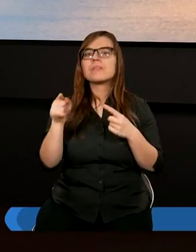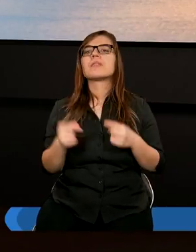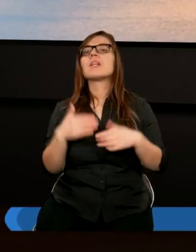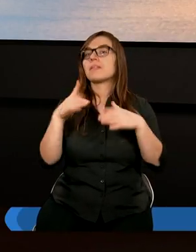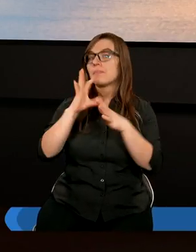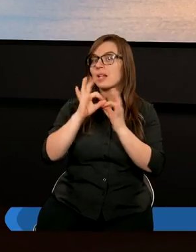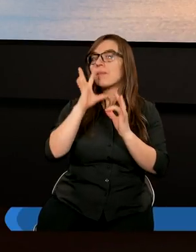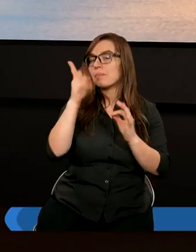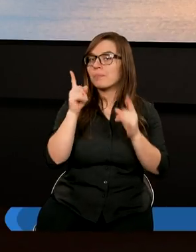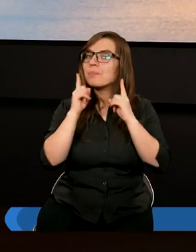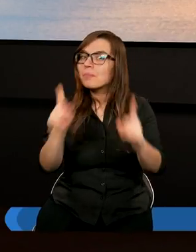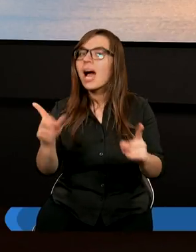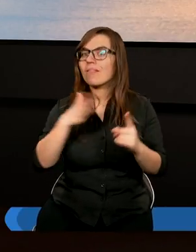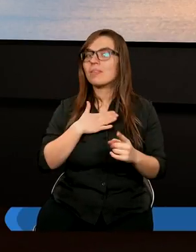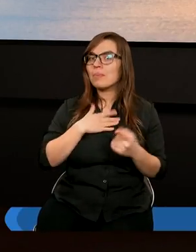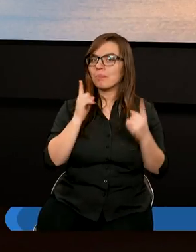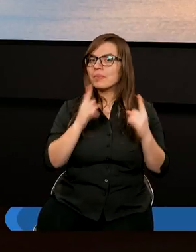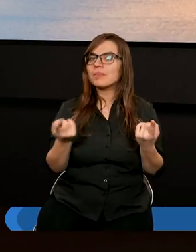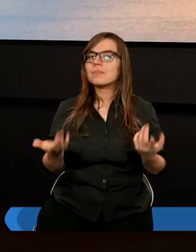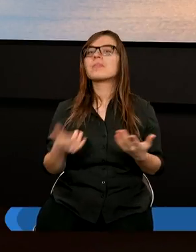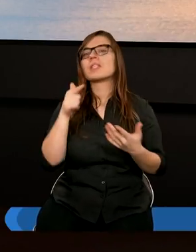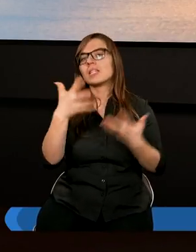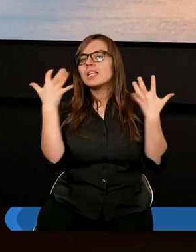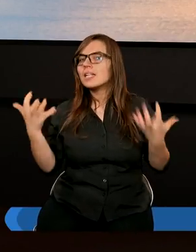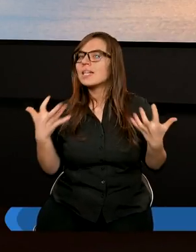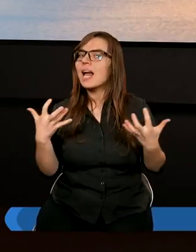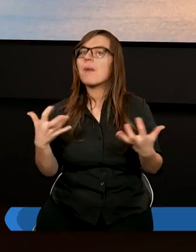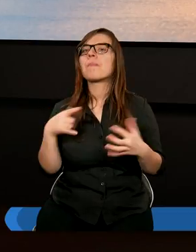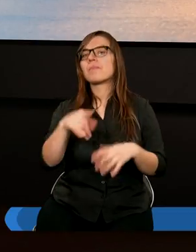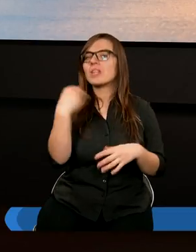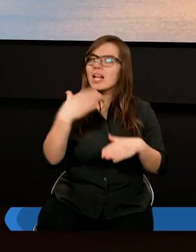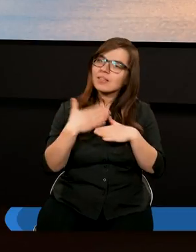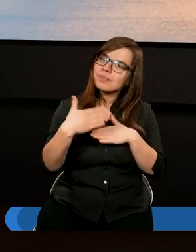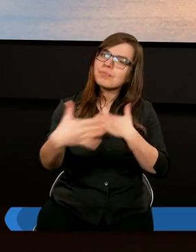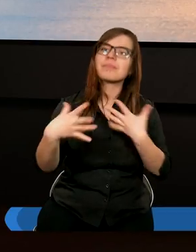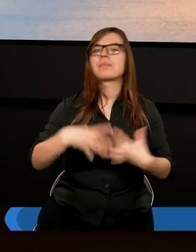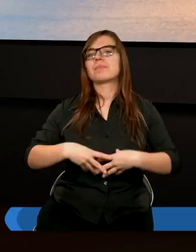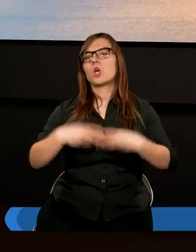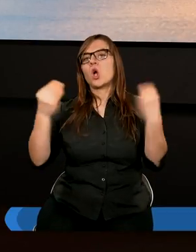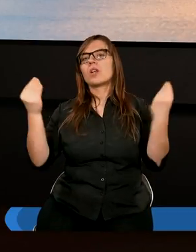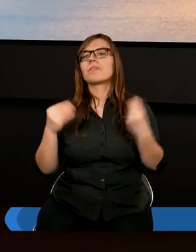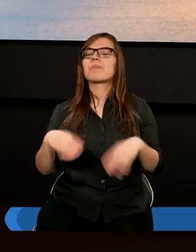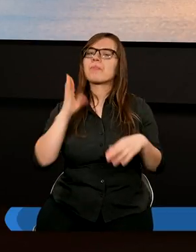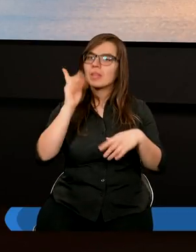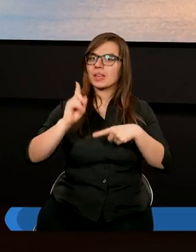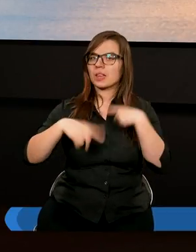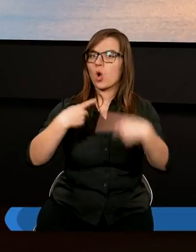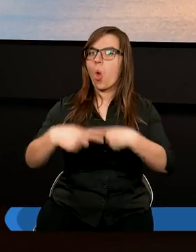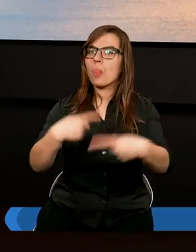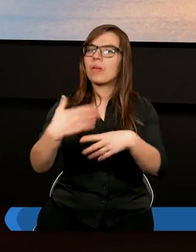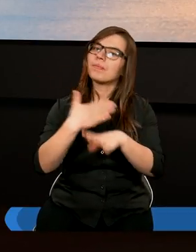Mamy piękne prawdy, zechcemy je jeszcze dalej rozwijać. Będziemy